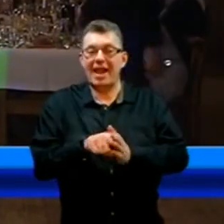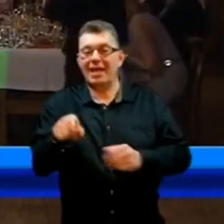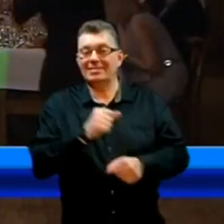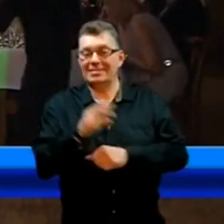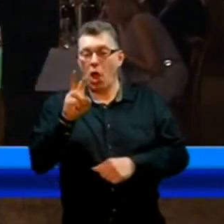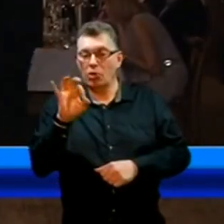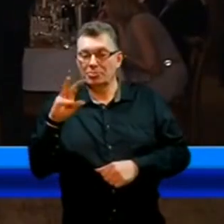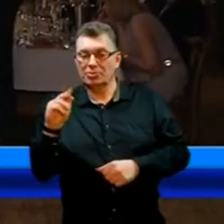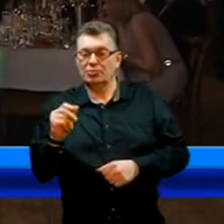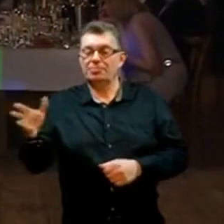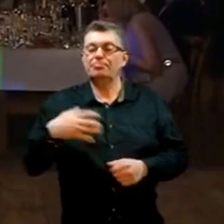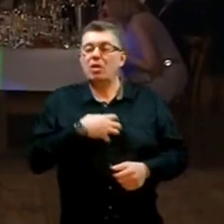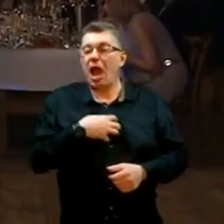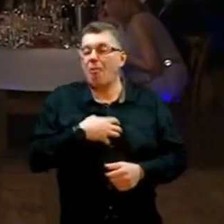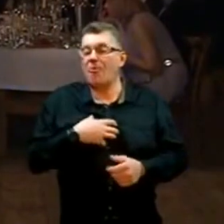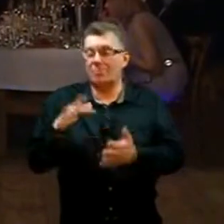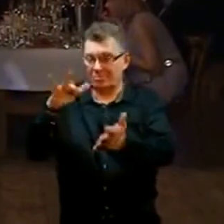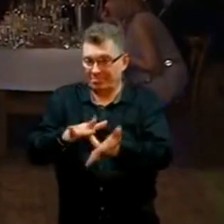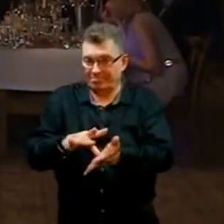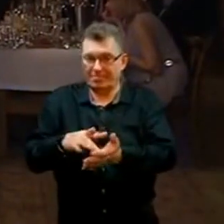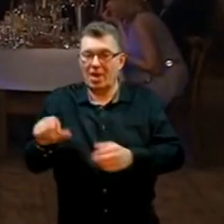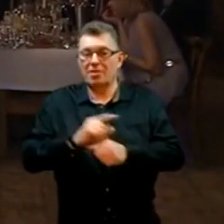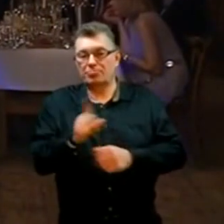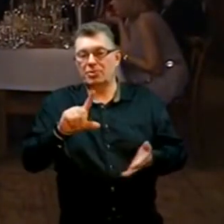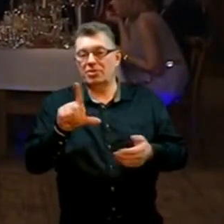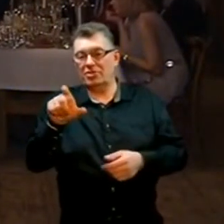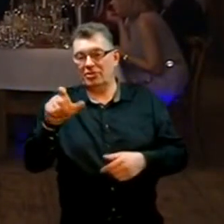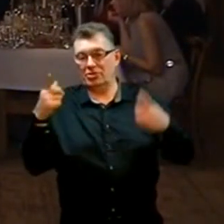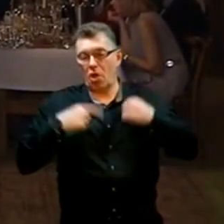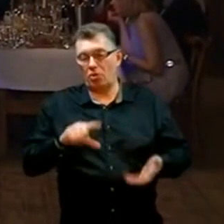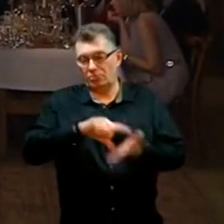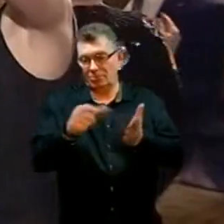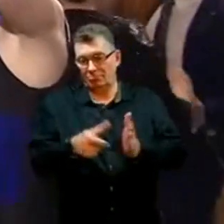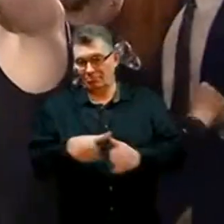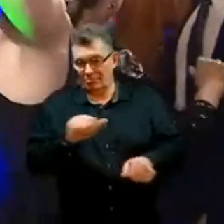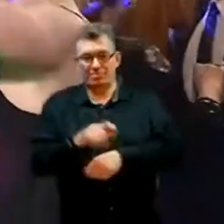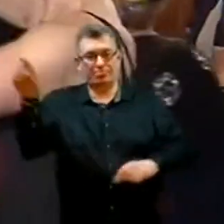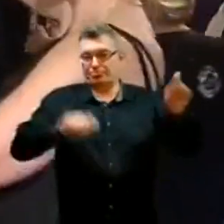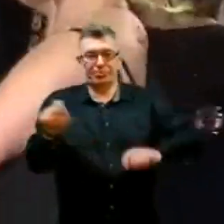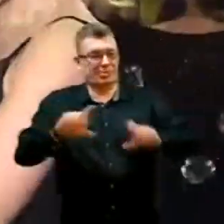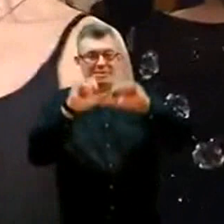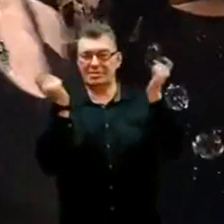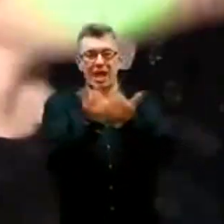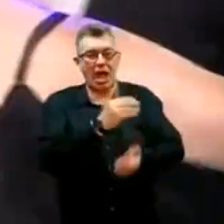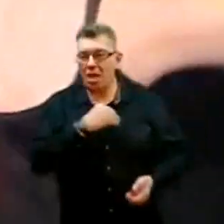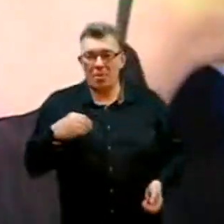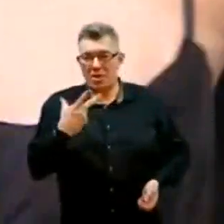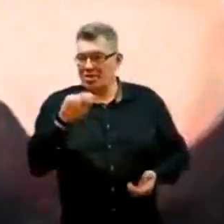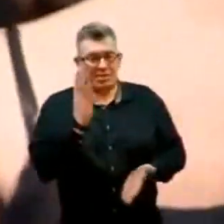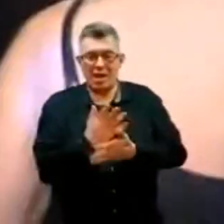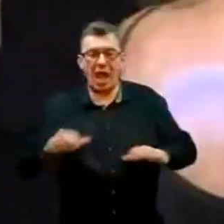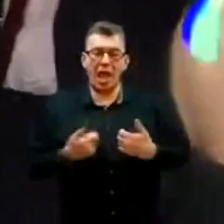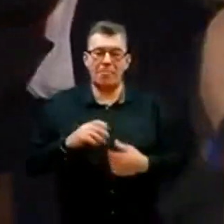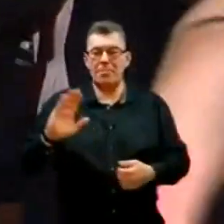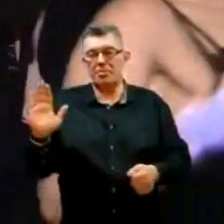Eliasza w Michałowie. Na sali ponad 200 osób przyjechali tutaj z całej Polski. Nie tylko po to by miło spędzić wieczór, choć to